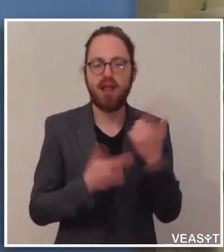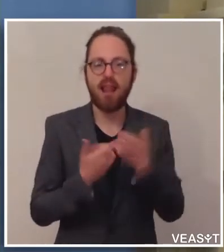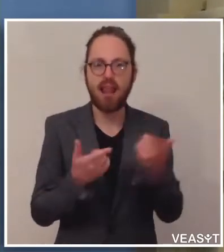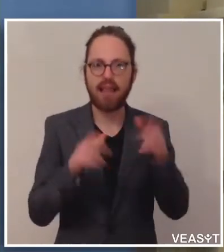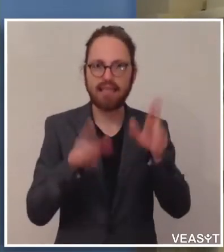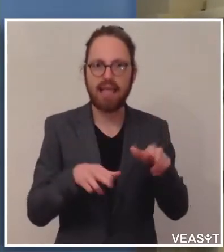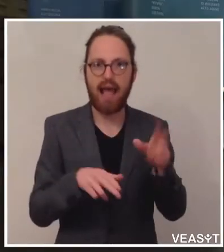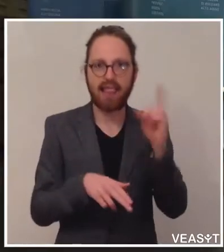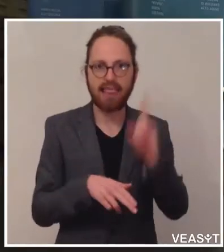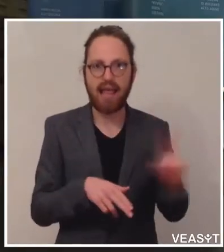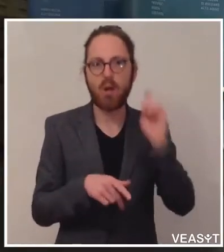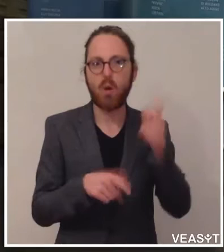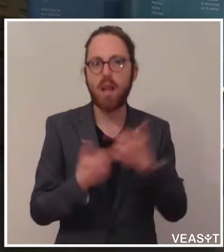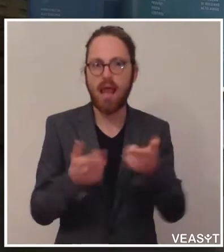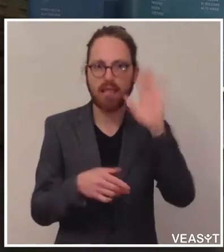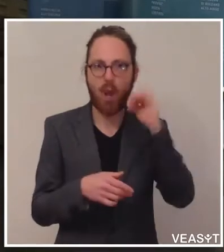und Landeshauptmann Erno Kompatscher.